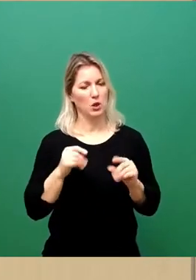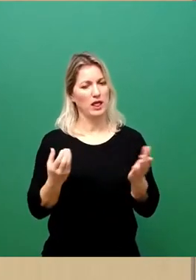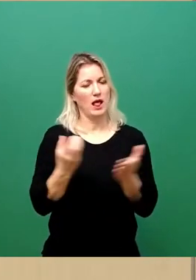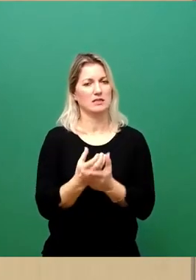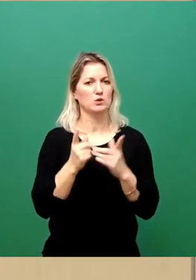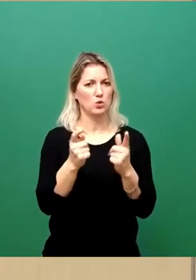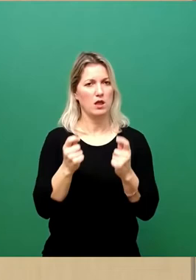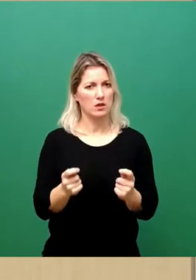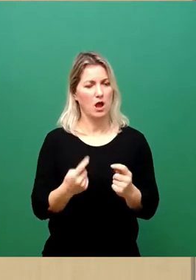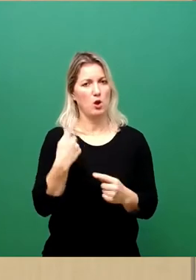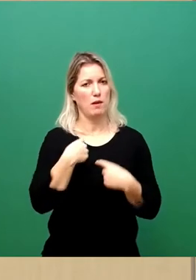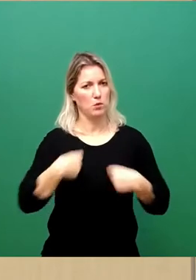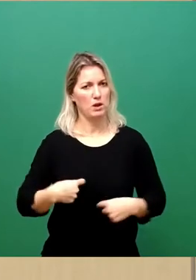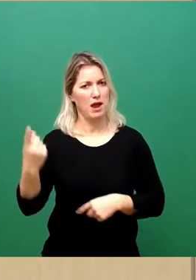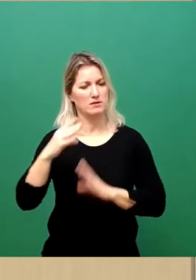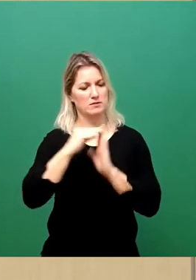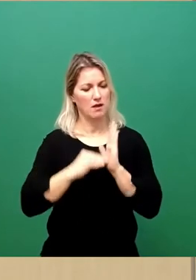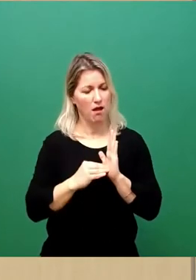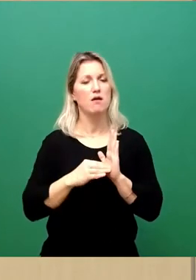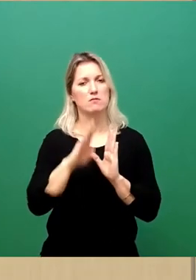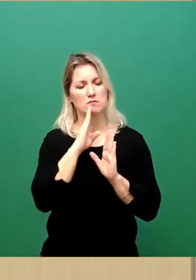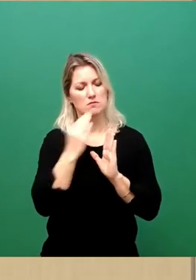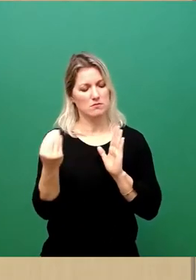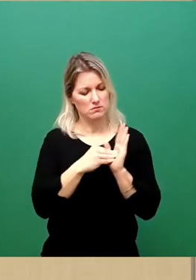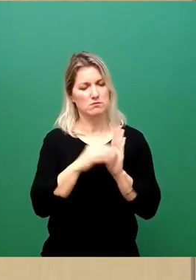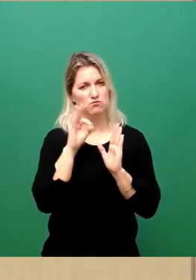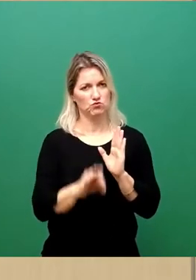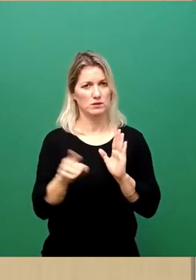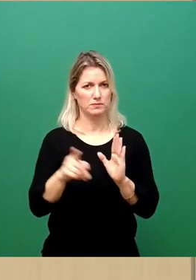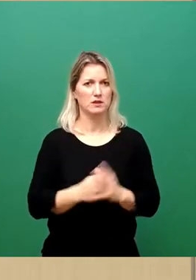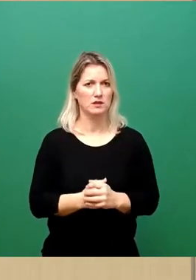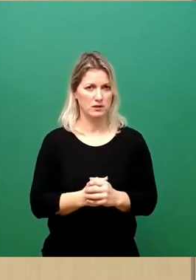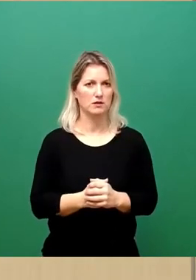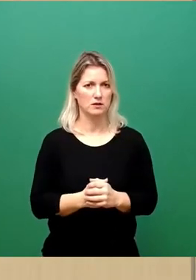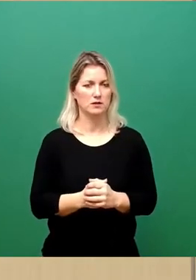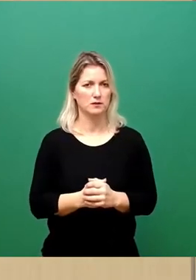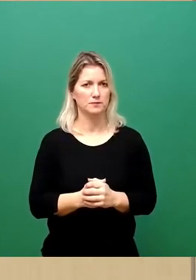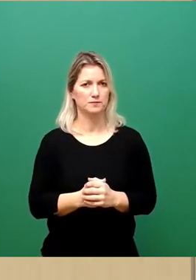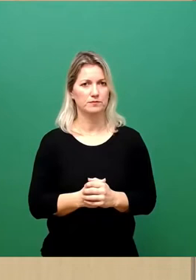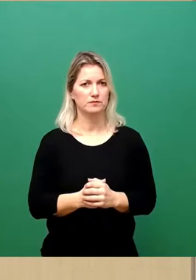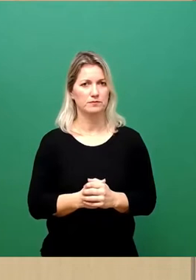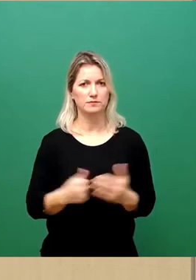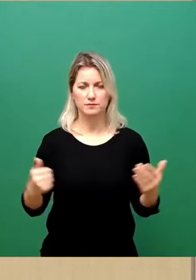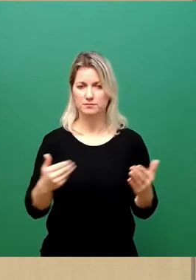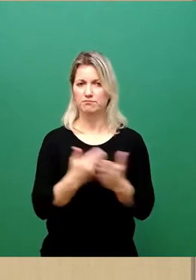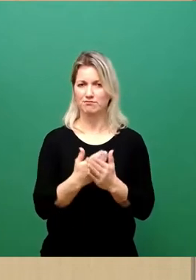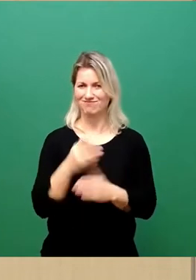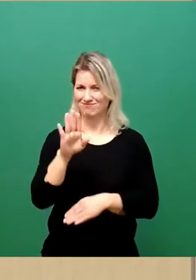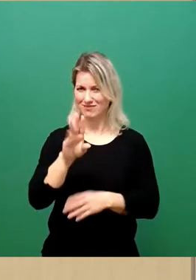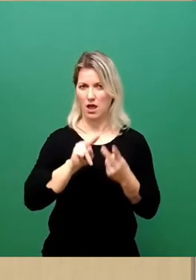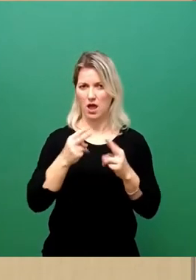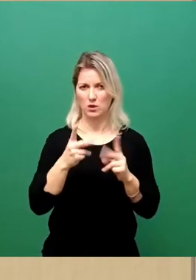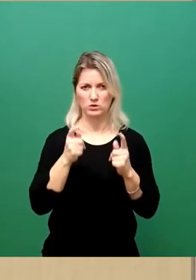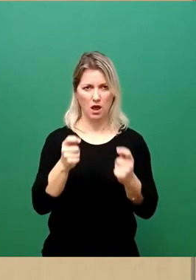Oberbürgermeisters ausreichend Rechnung. Und deswegen gehen wir auch den Änderungsantrag von